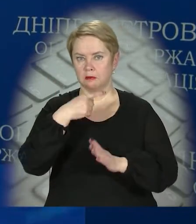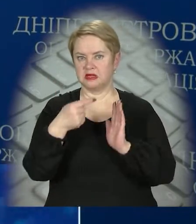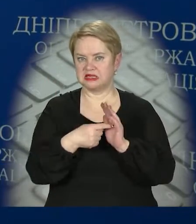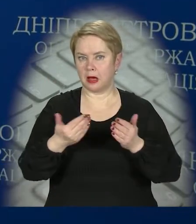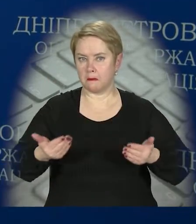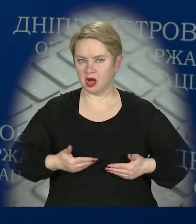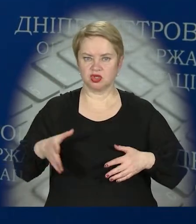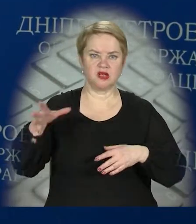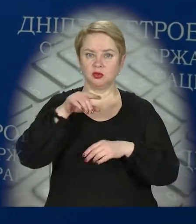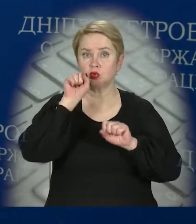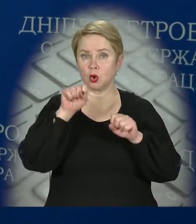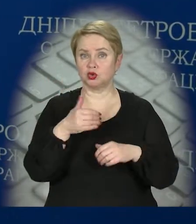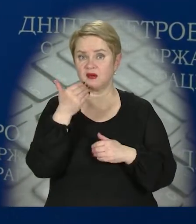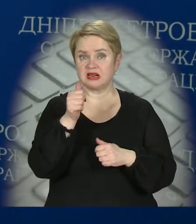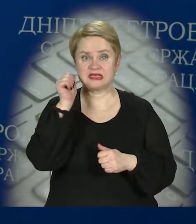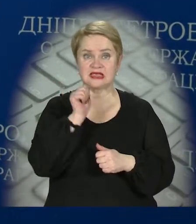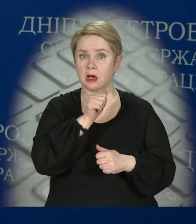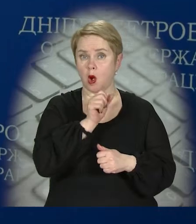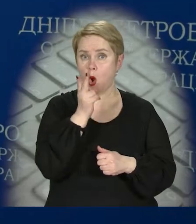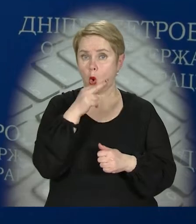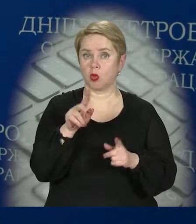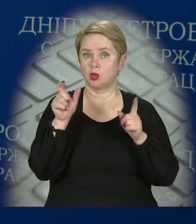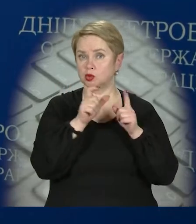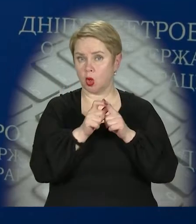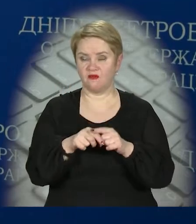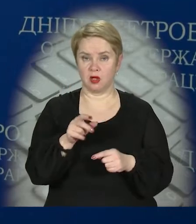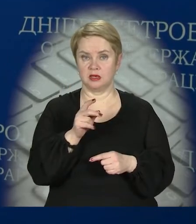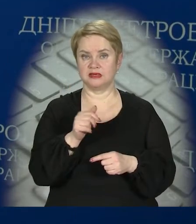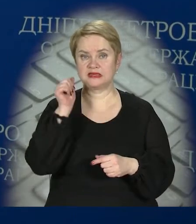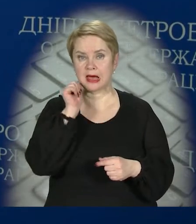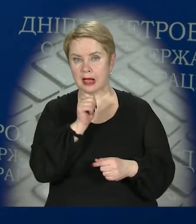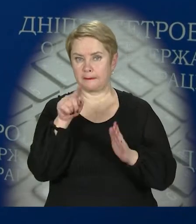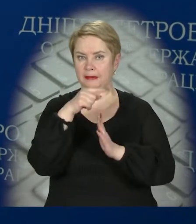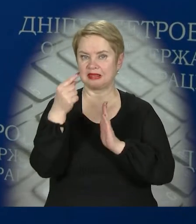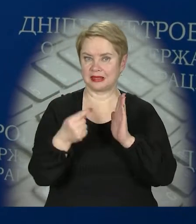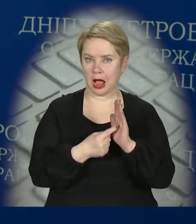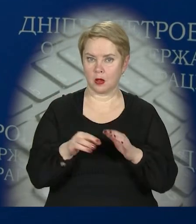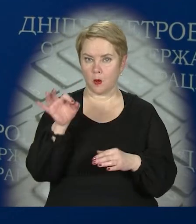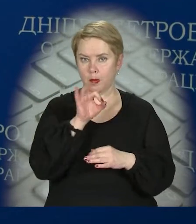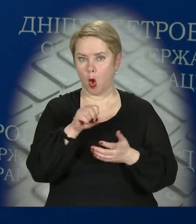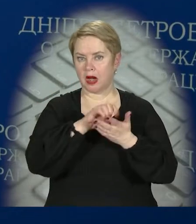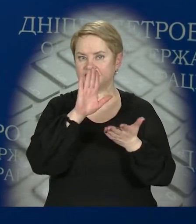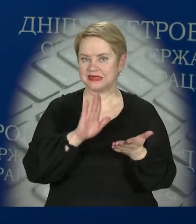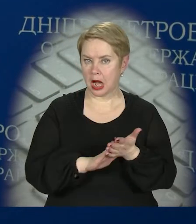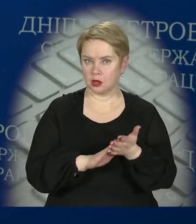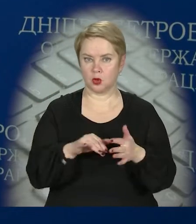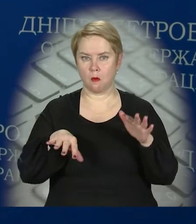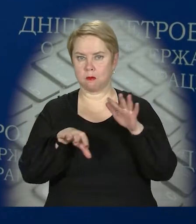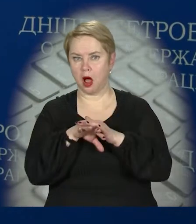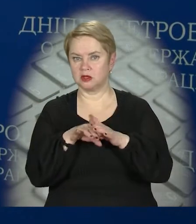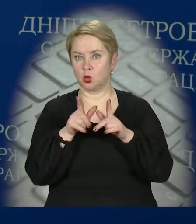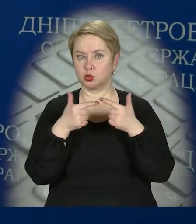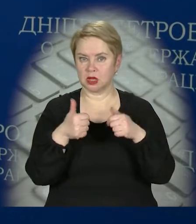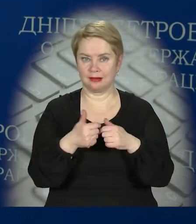мешкання, все те, що може бути вашими секретними кодовими словами та секретними питаннями при регистрації в банківських